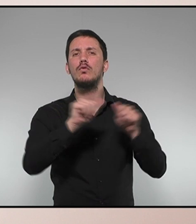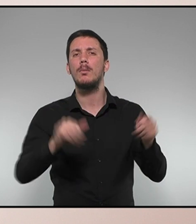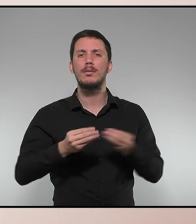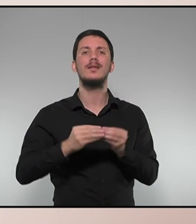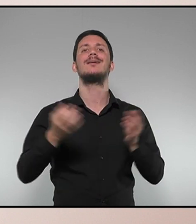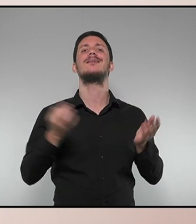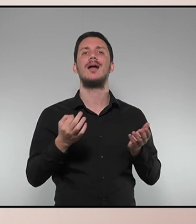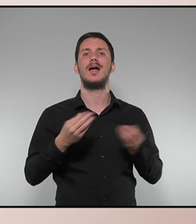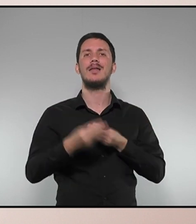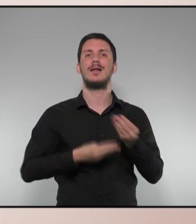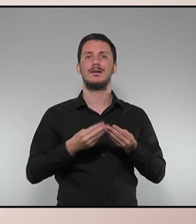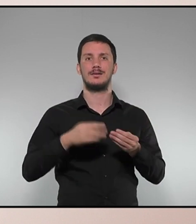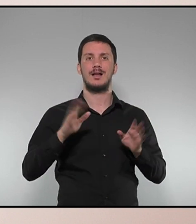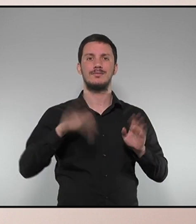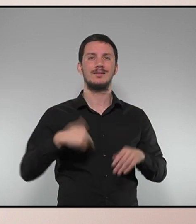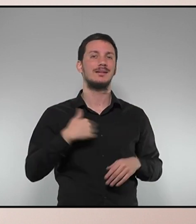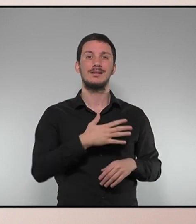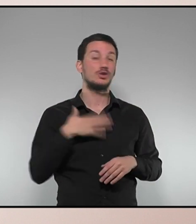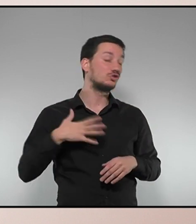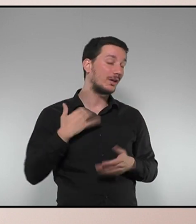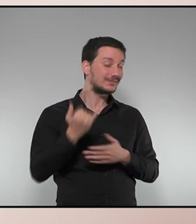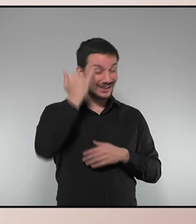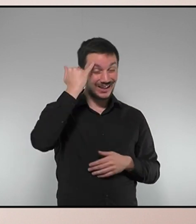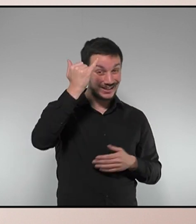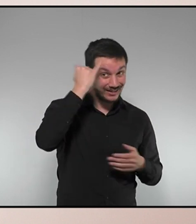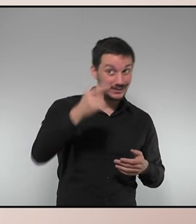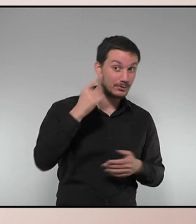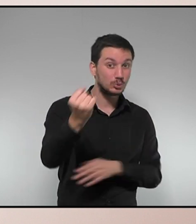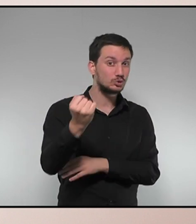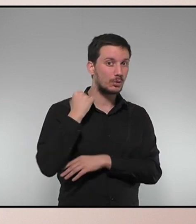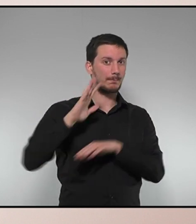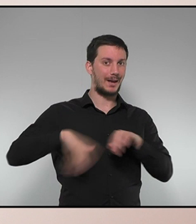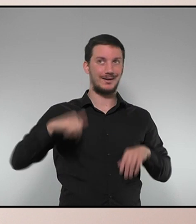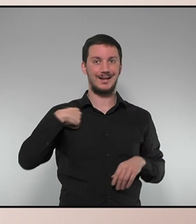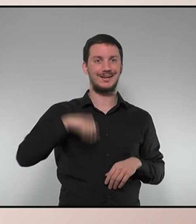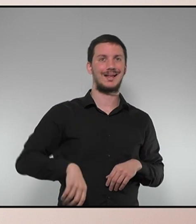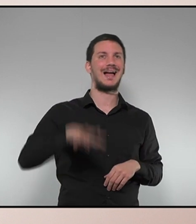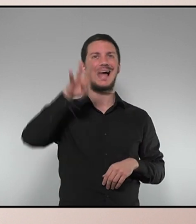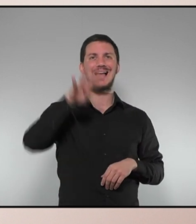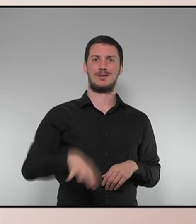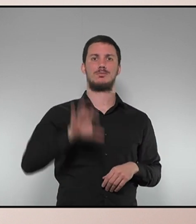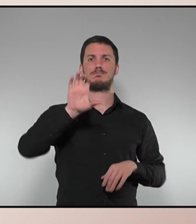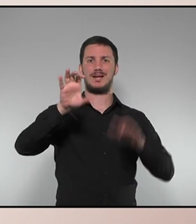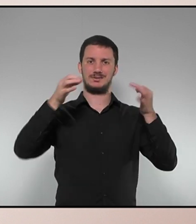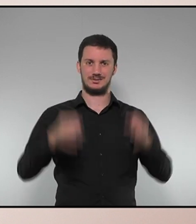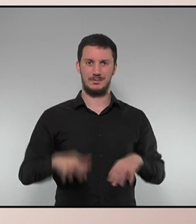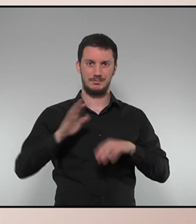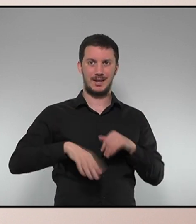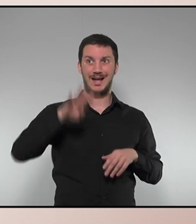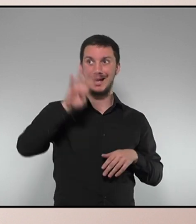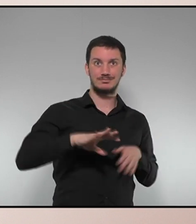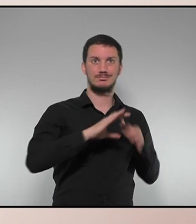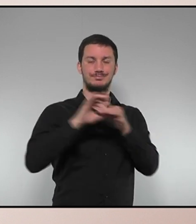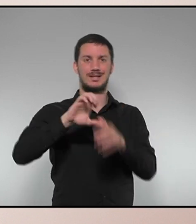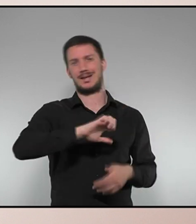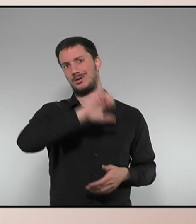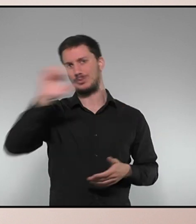convido a donar-nos suport en totes aquelles iniciatives que reforcin el paper de Catalunya a Europa, que reforcin l'estratègia de convertir